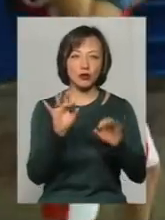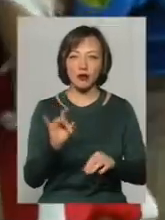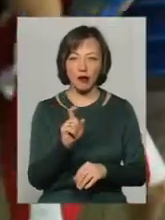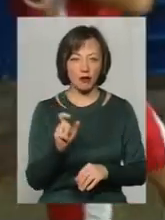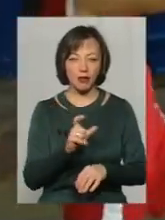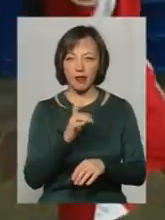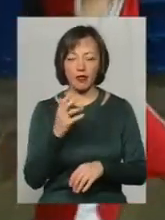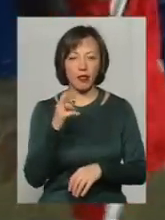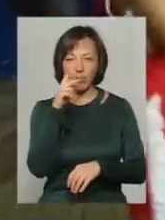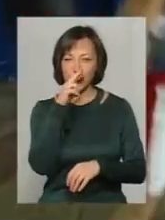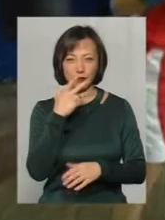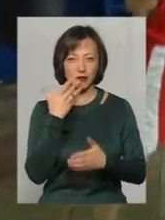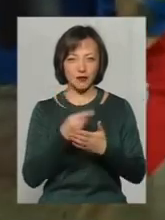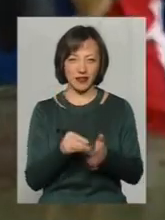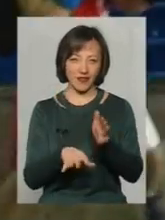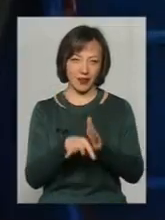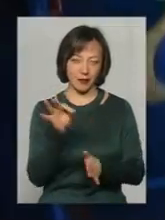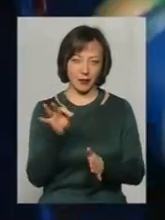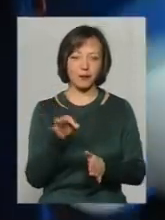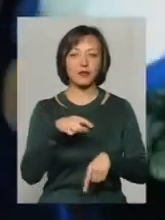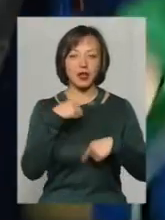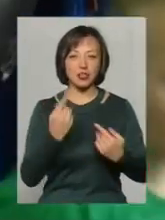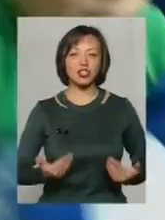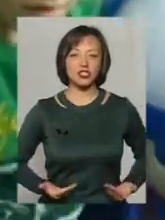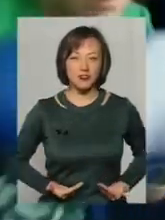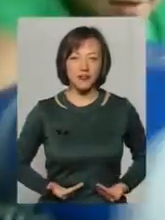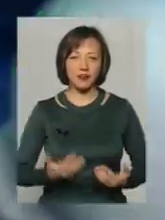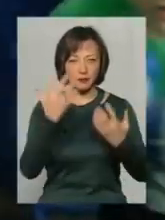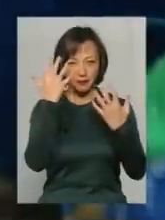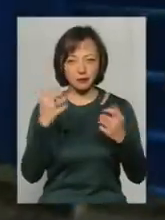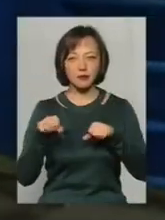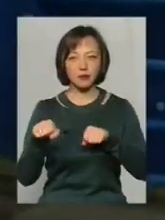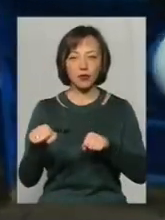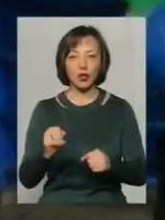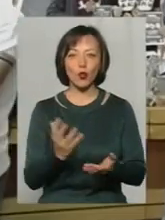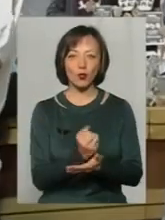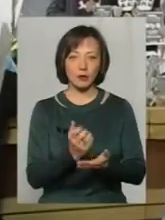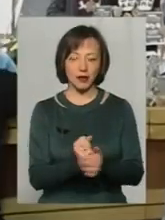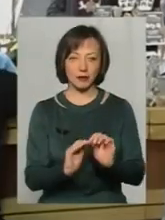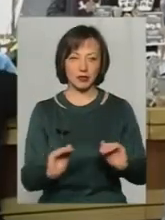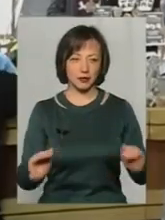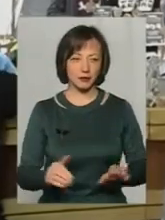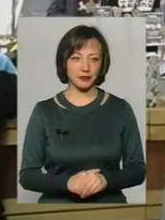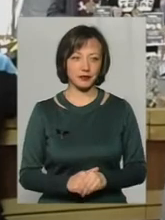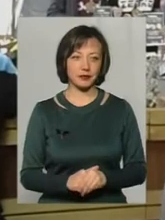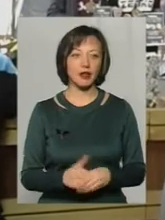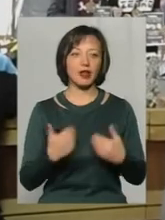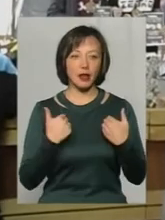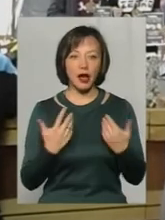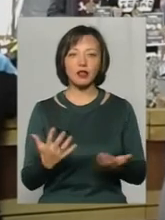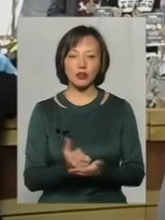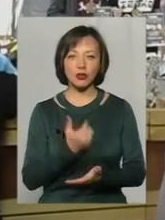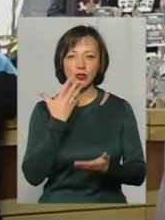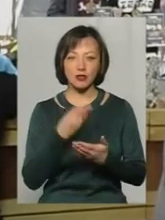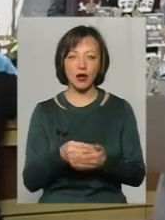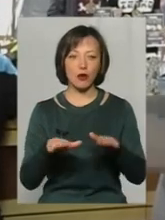тренер, не пожалкував про свій професійний вибір. Каже, живе боксом і успіхами своїх вихованців. Я знайшов своє місце в житті, я